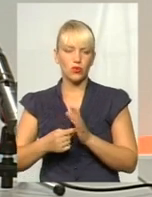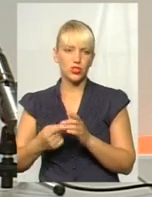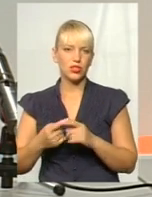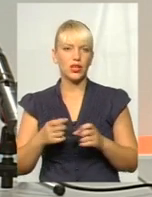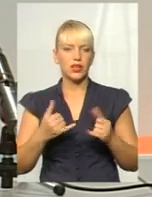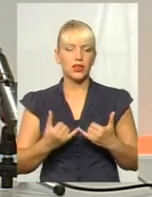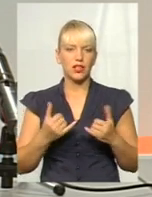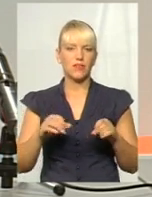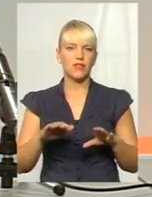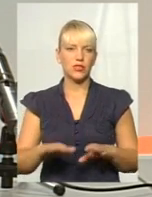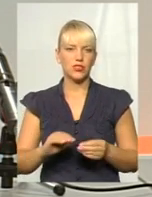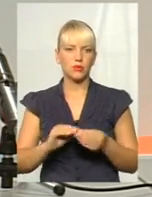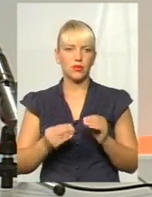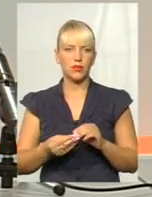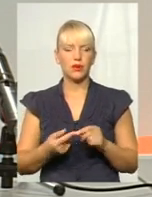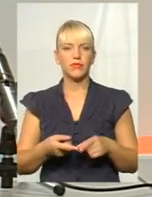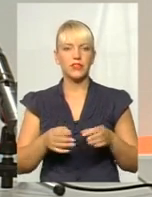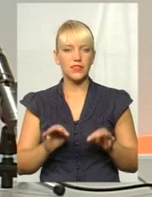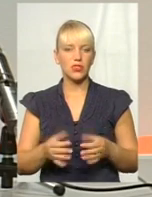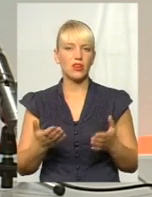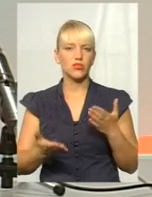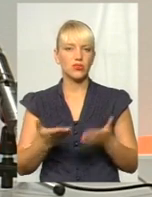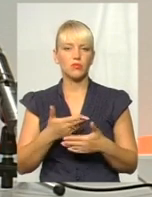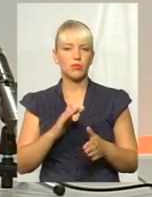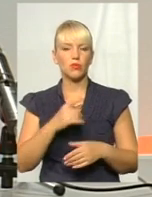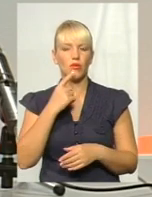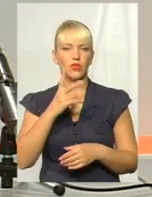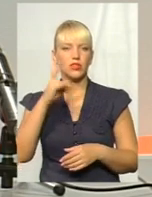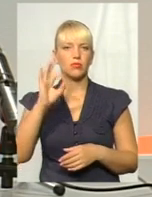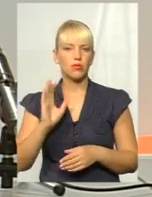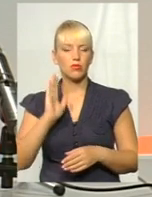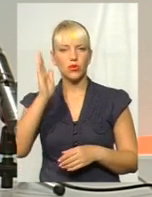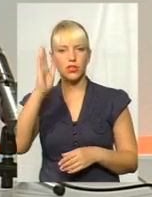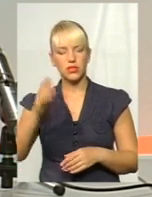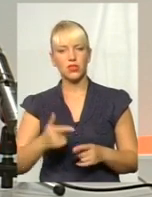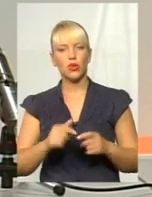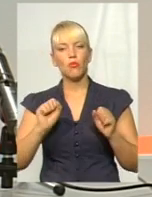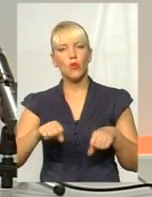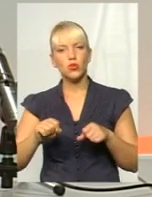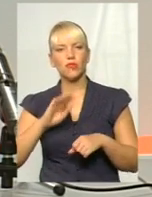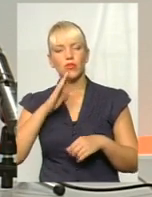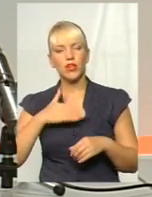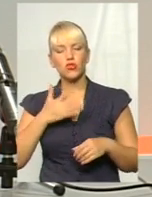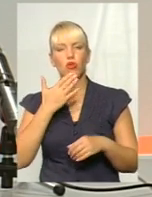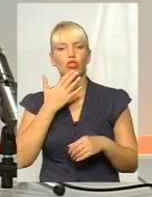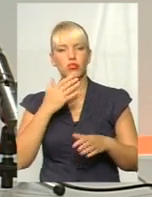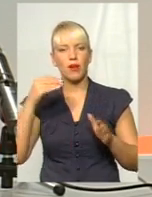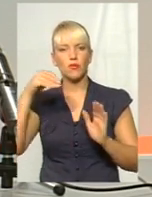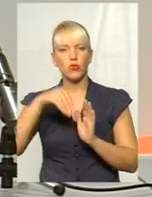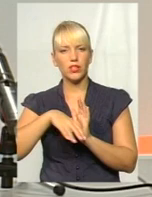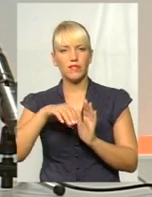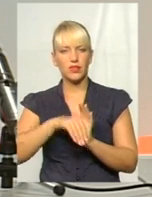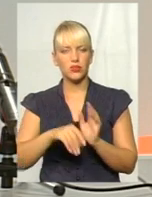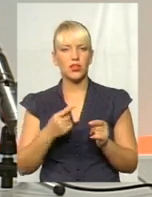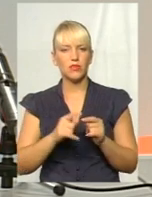які сьогодні існують в регіоні. Звичайно, якщо ми будемо говорити про потенційного, можливого нашого іноземного інвестора, він розглядає